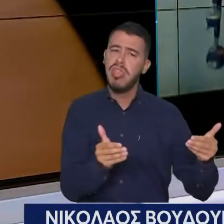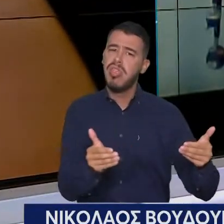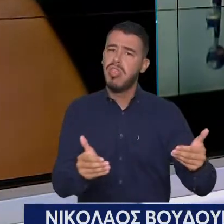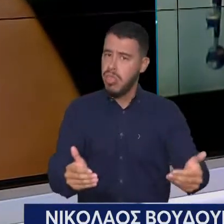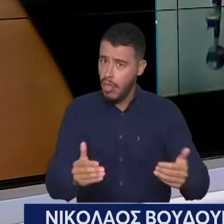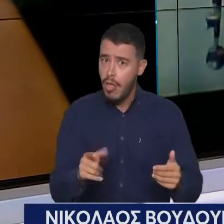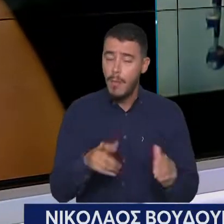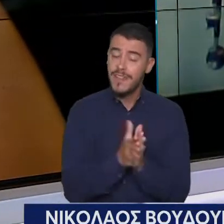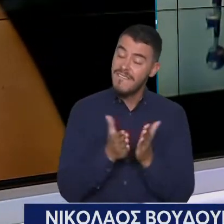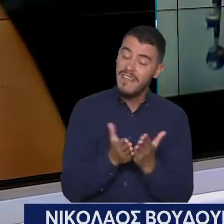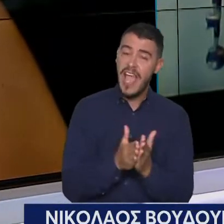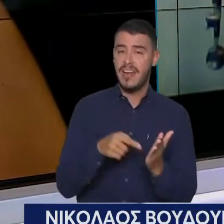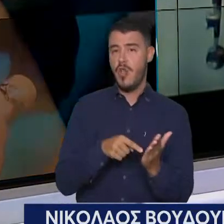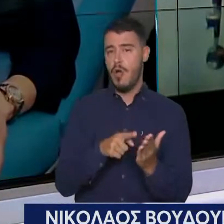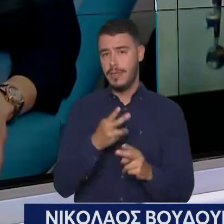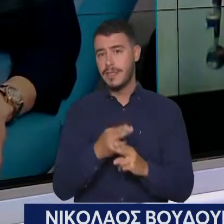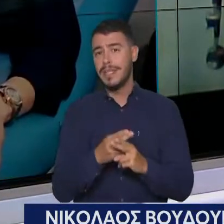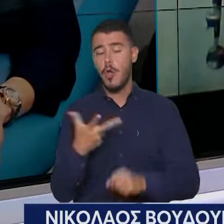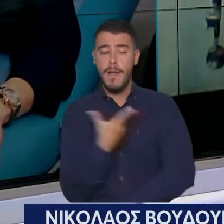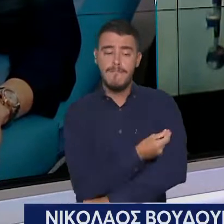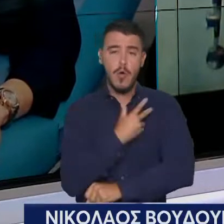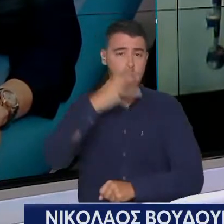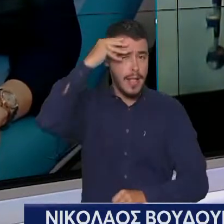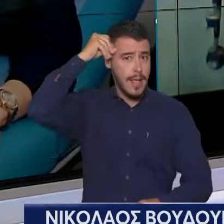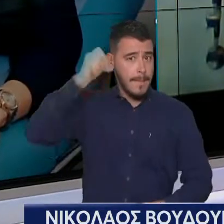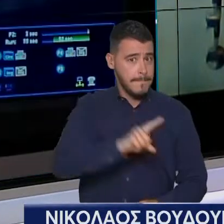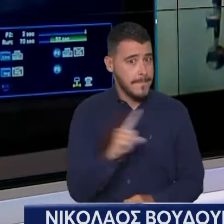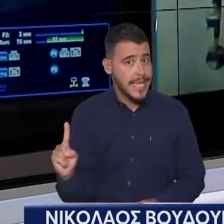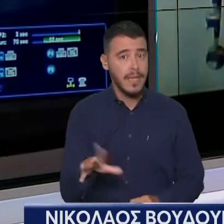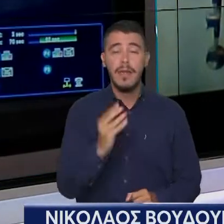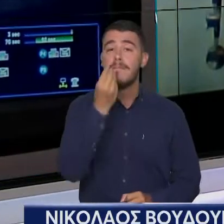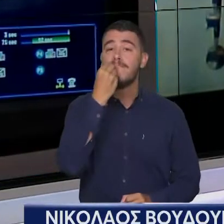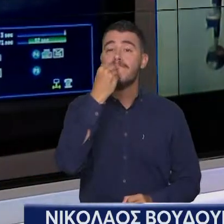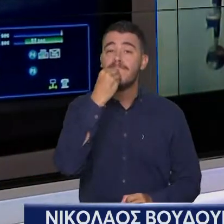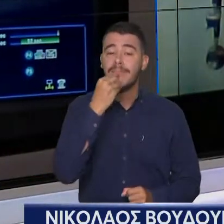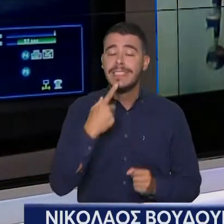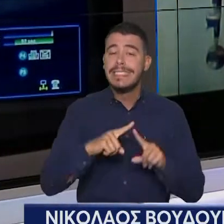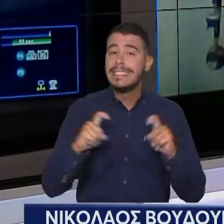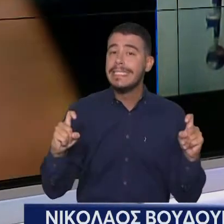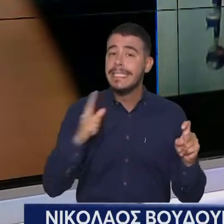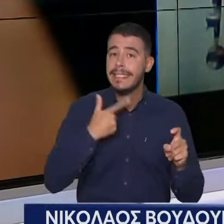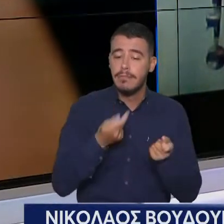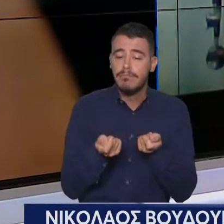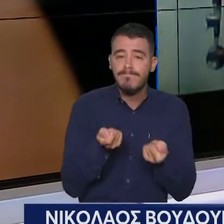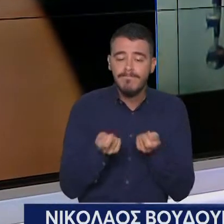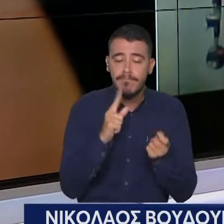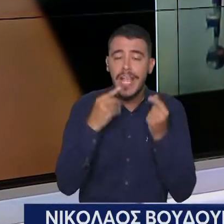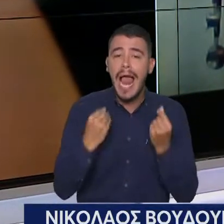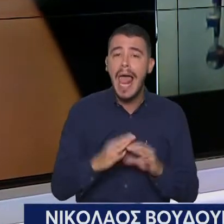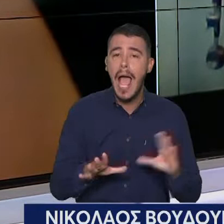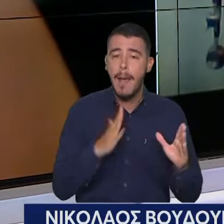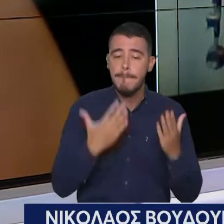πίσω. Η διατροφή έχει αξία, ενώπιση της νέας σχολικής χρονιάς, η οργάνωση του πρωινού με σωστή διατροφή.